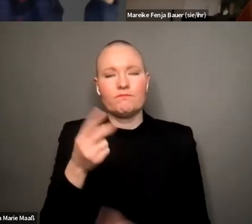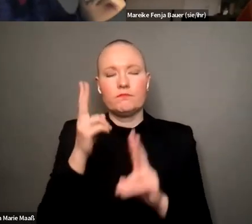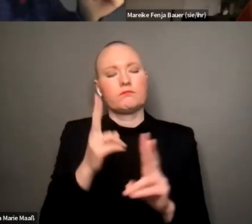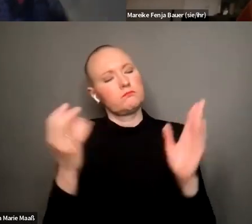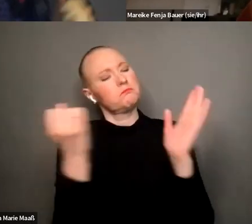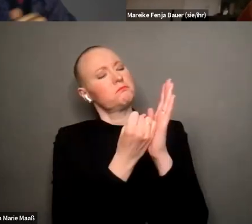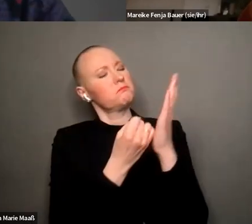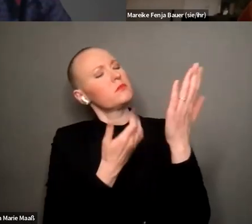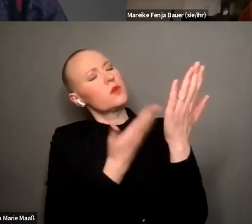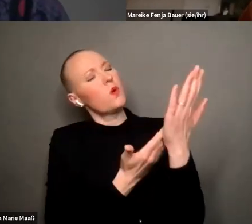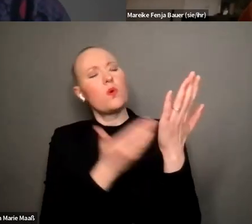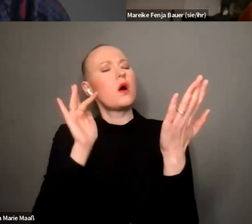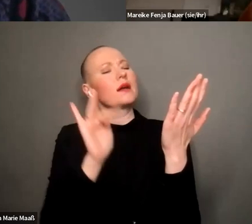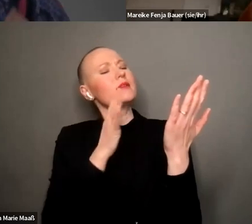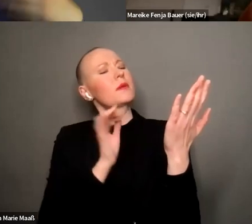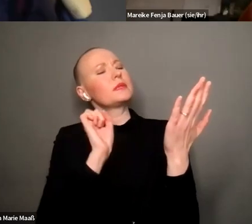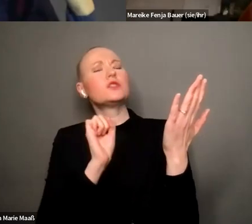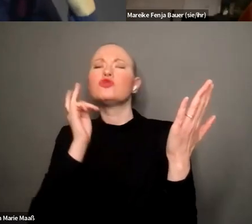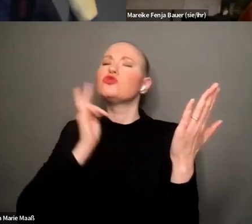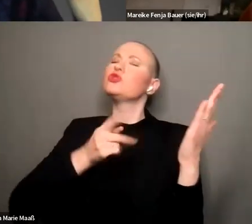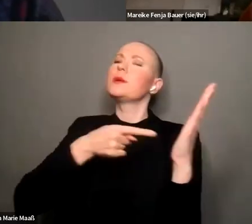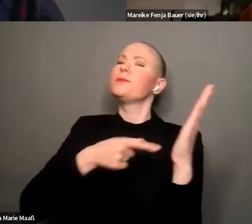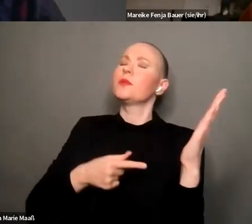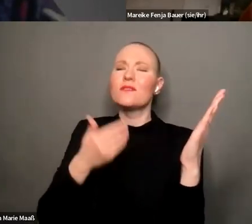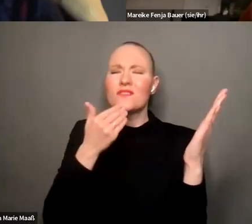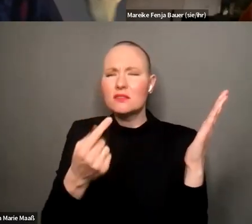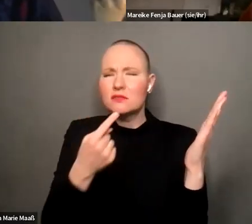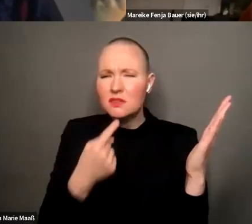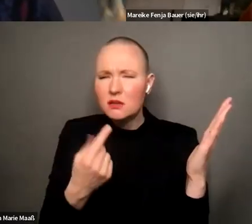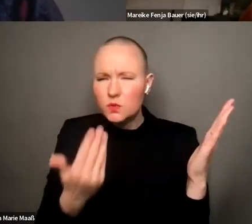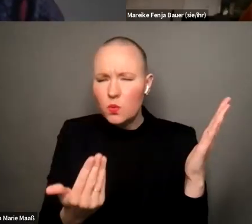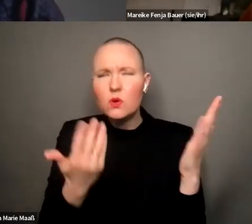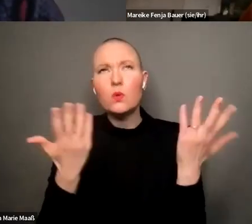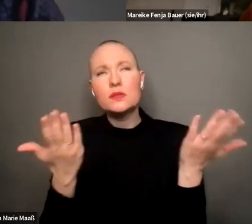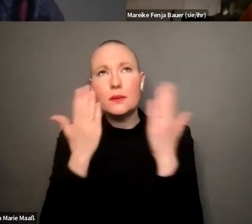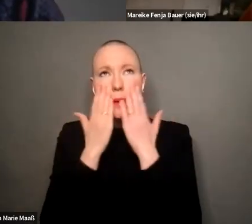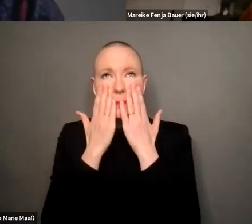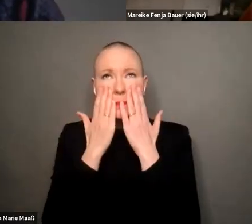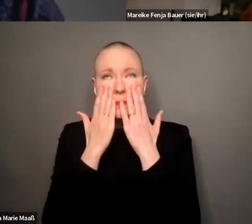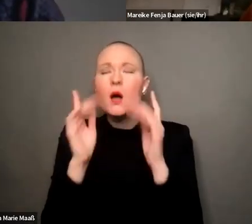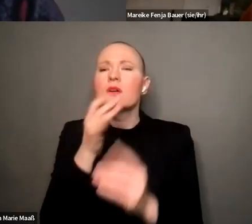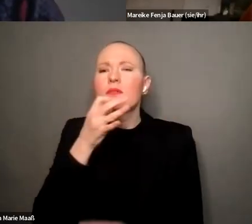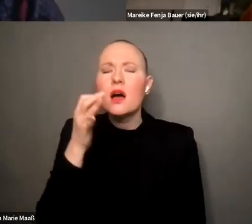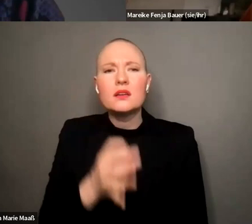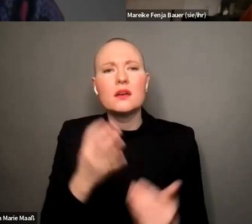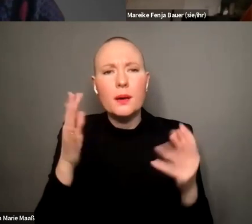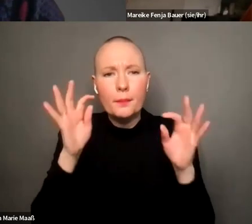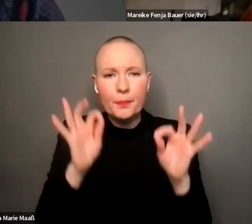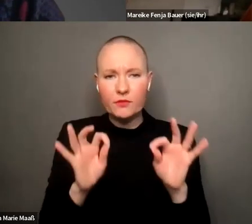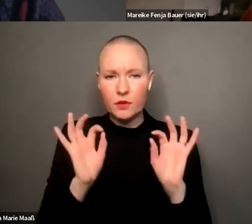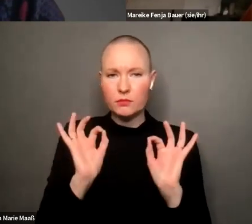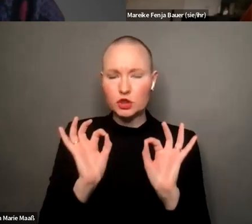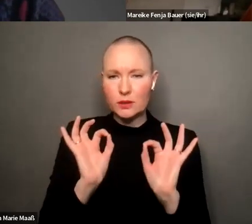jetzt so ohne kontext welchen müssen schwierig oft und vor allem auch die frage welche aspekte müssen neben gewissen